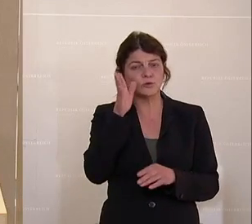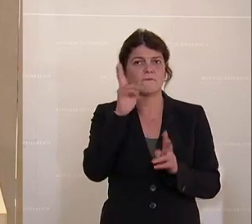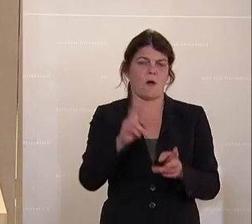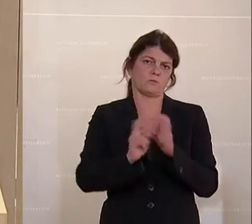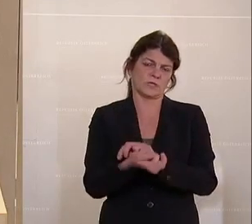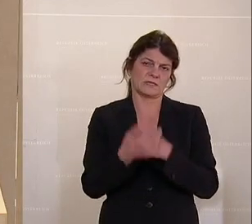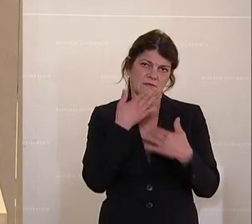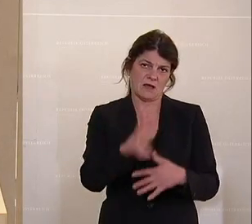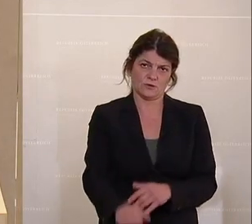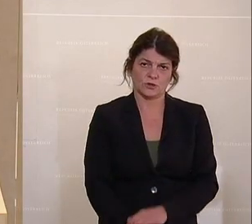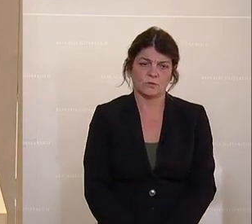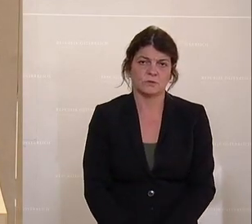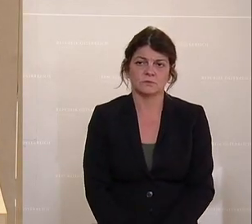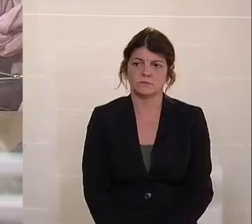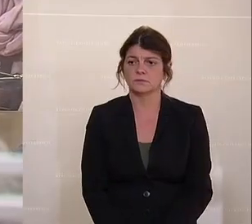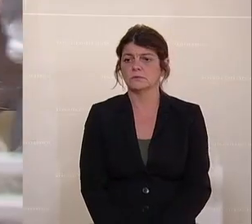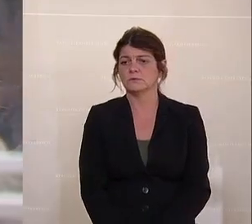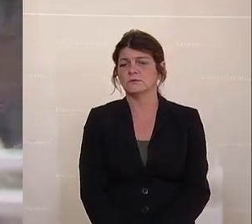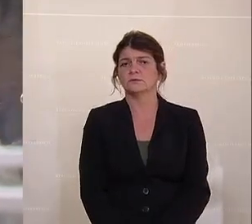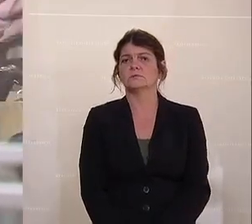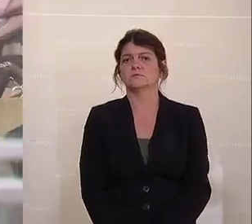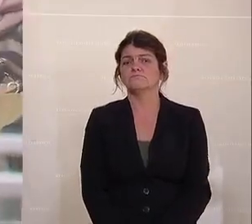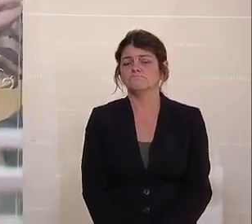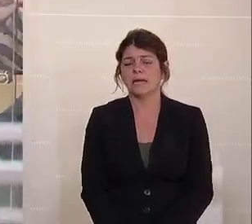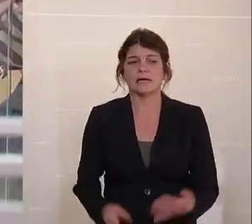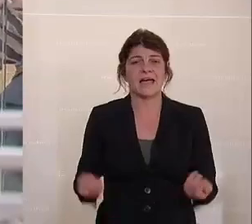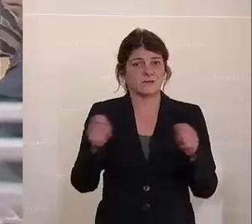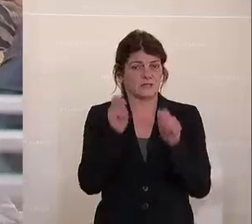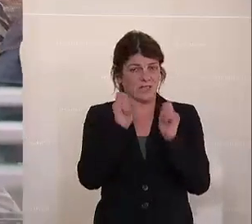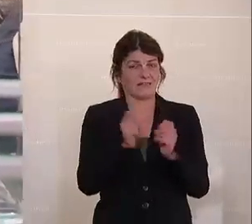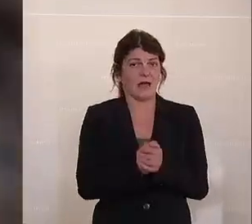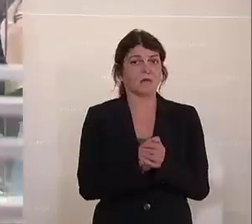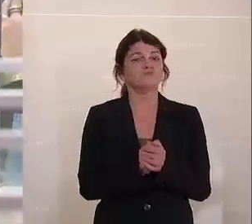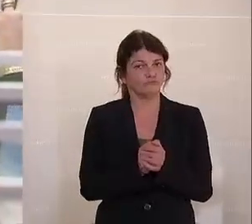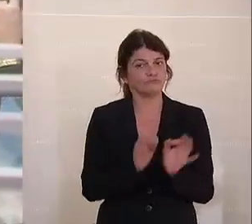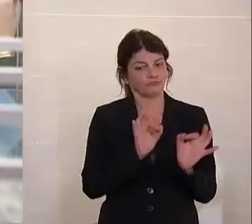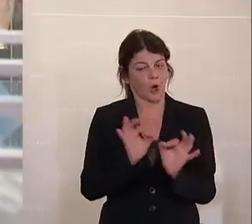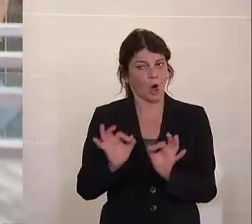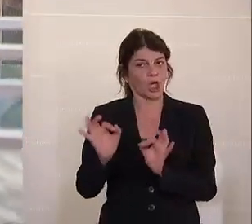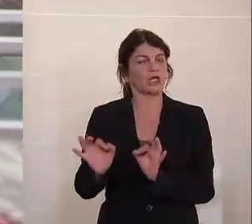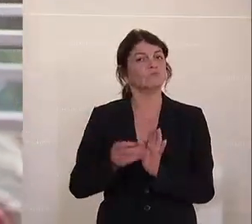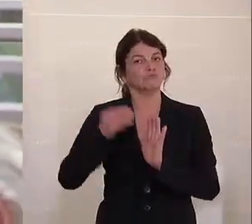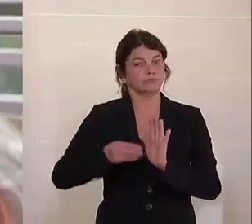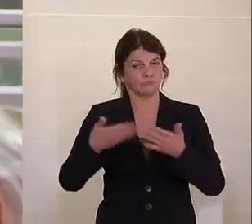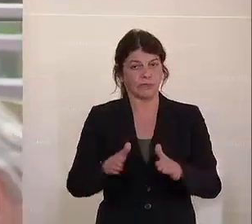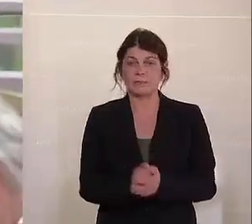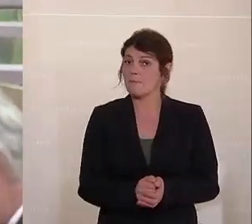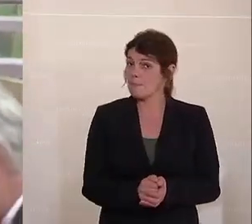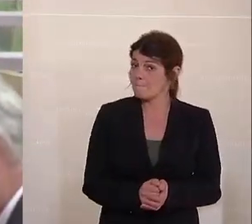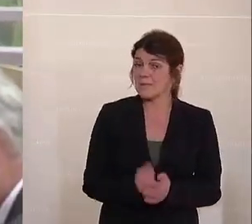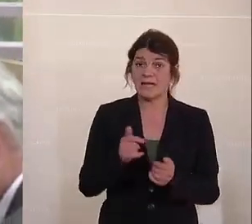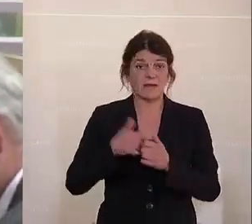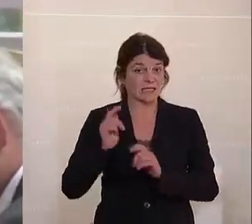wird. Dankeschön. Zu Erwin Angerer von der FPÖ, er kommt aus Kärnten und er fordert den Lückensschluss von Klagenfurt nach Villach,